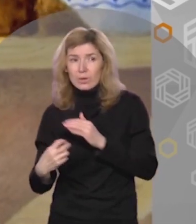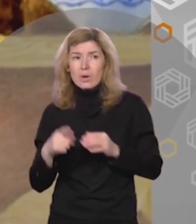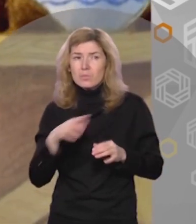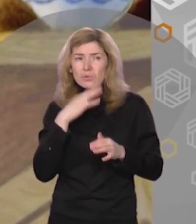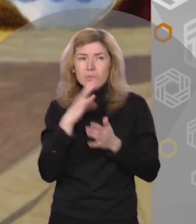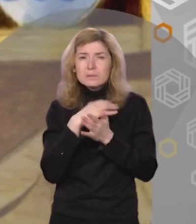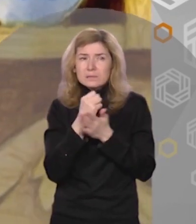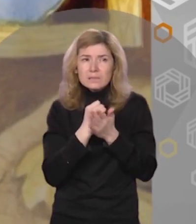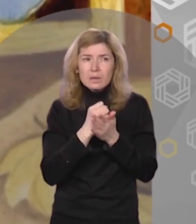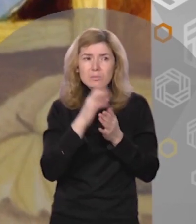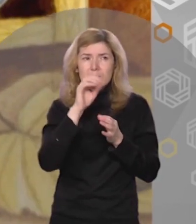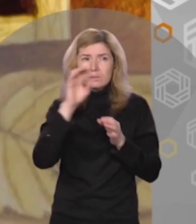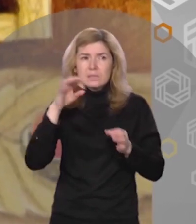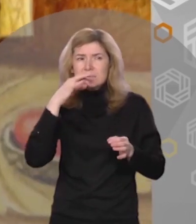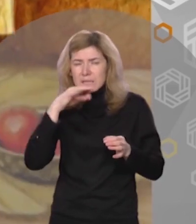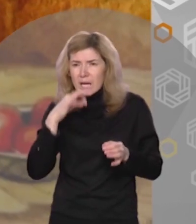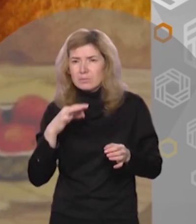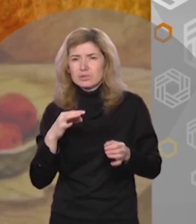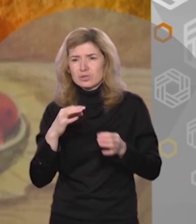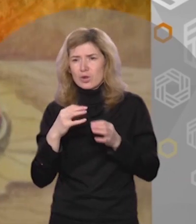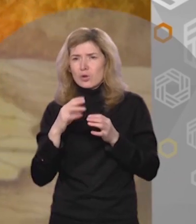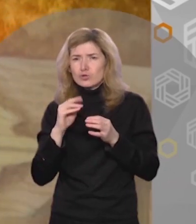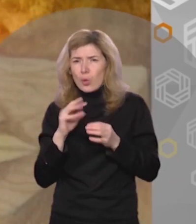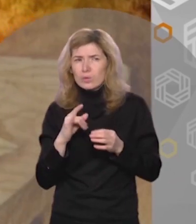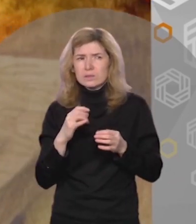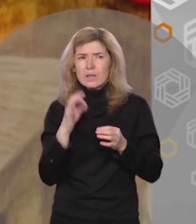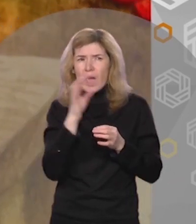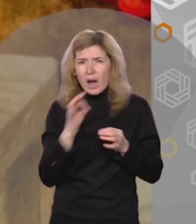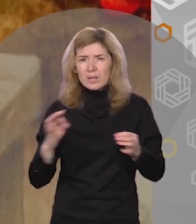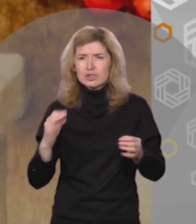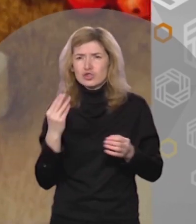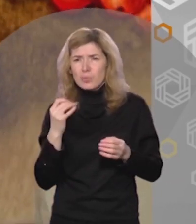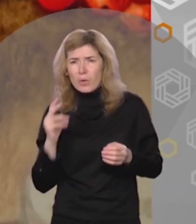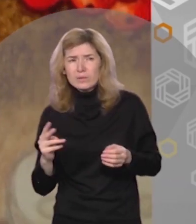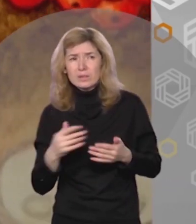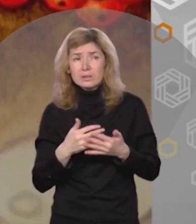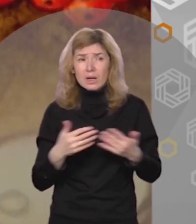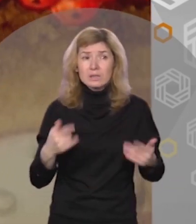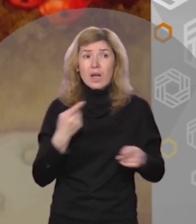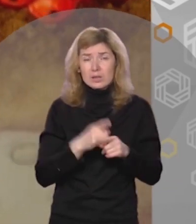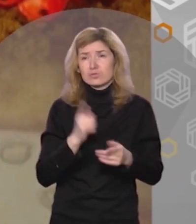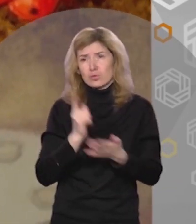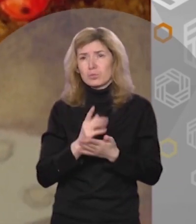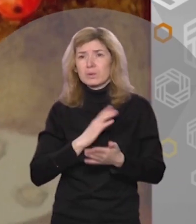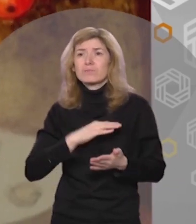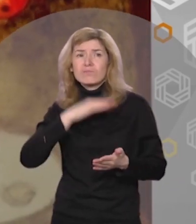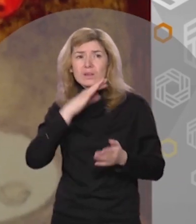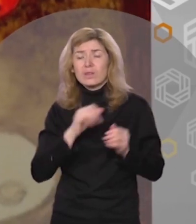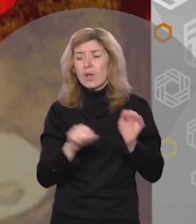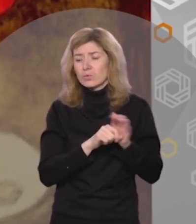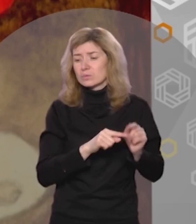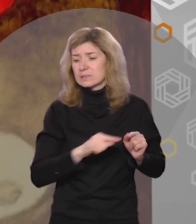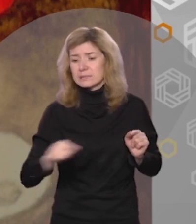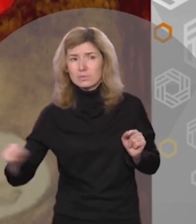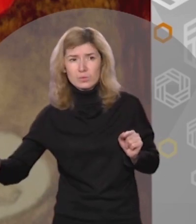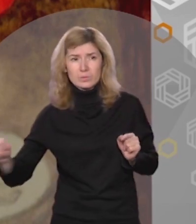припасов. Зернышки, семечки, ягоды рябины, бояршника, шиповника. Этого должно было хватить на долгую